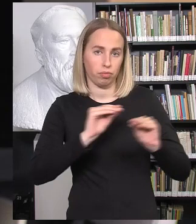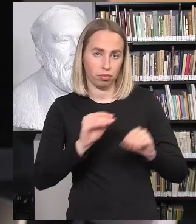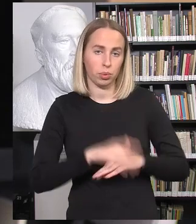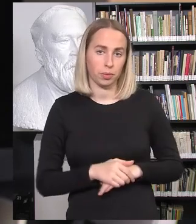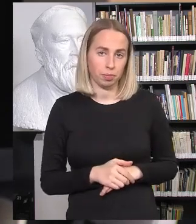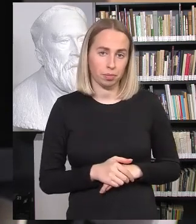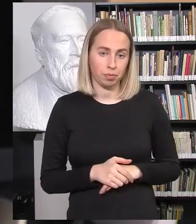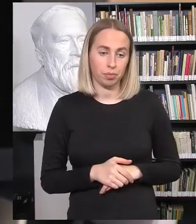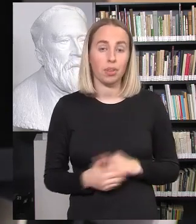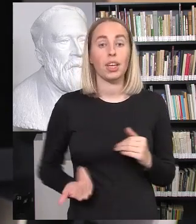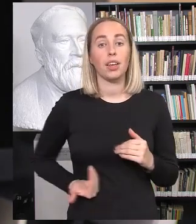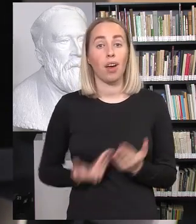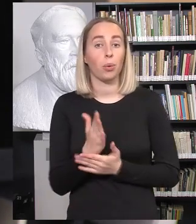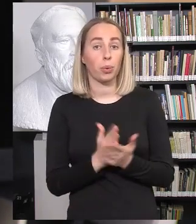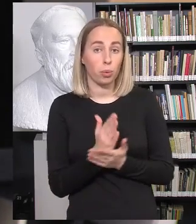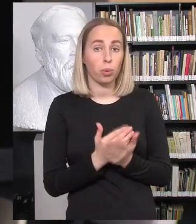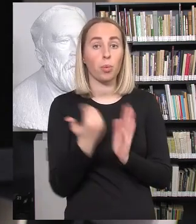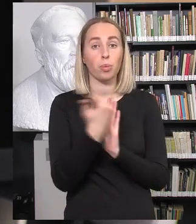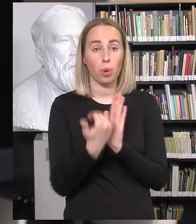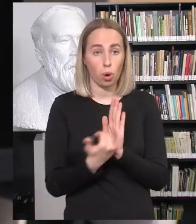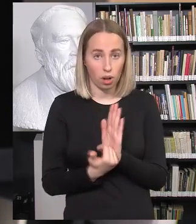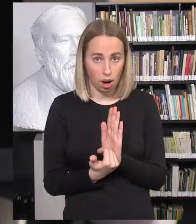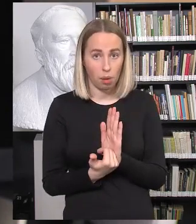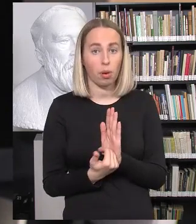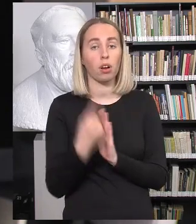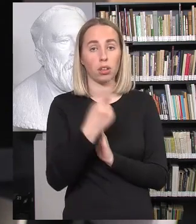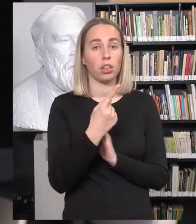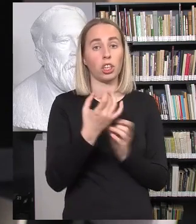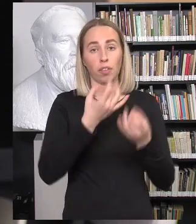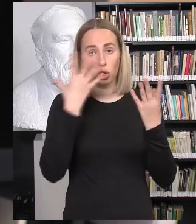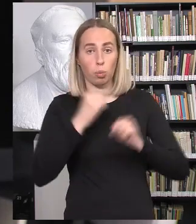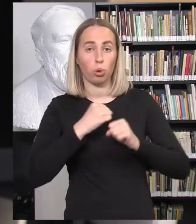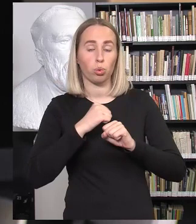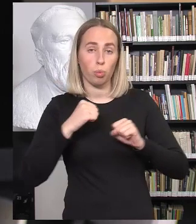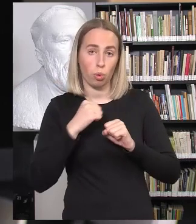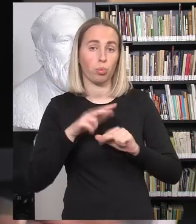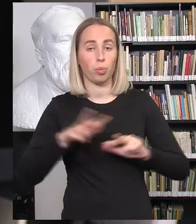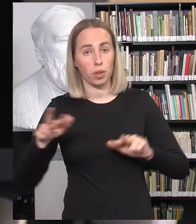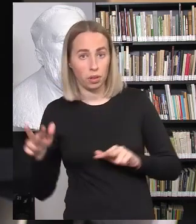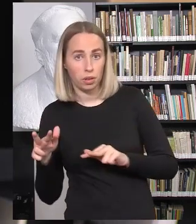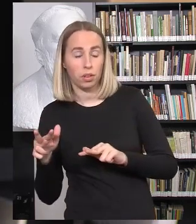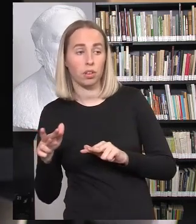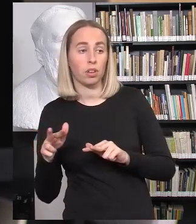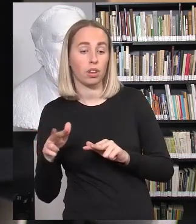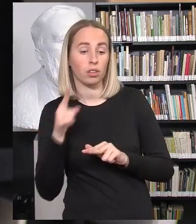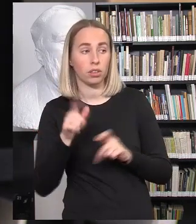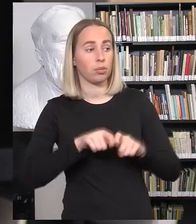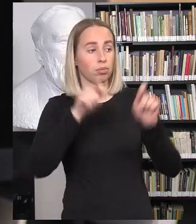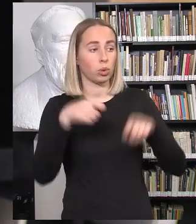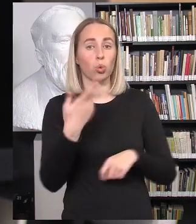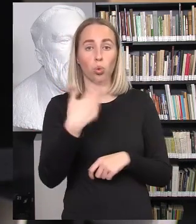programą, kuri turėtų, anot švietimo mokslo ir sporto ministrės, pradėti mokykloje gyvuoti nuo